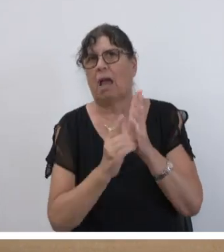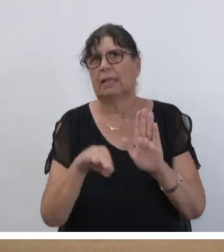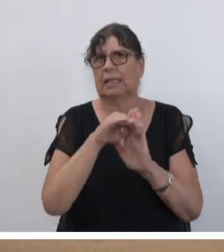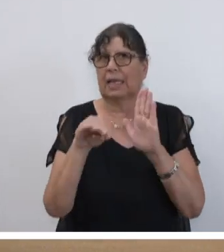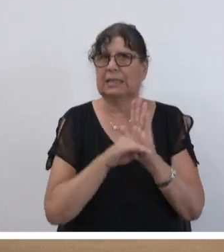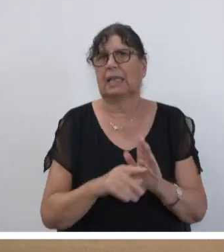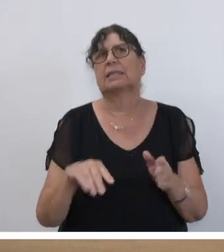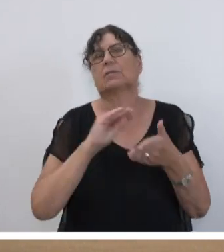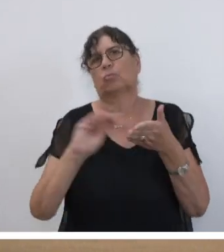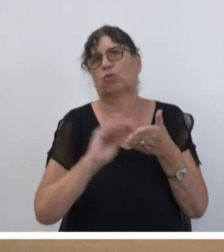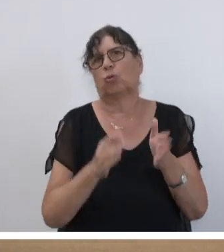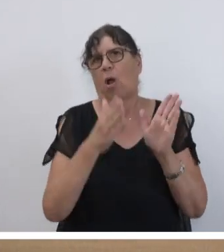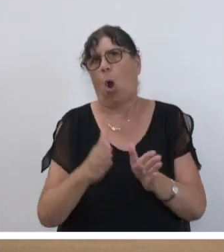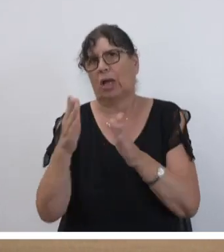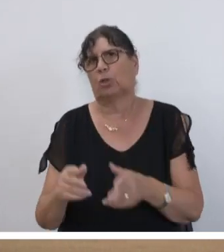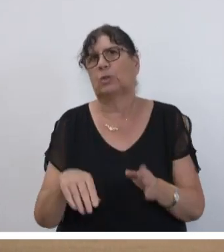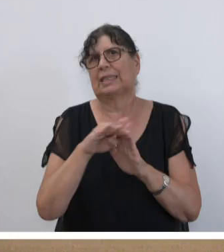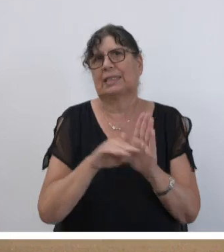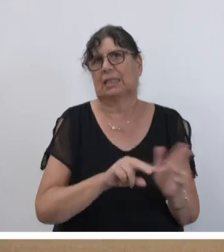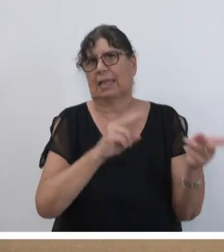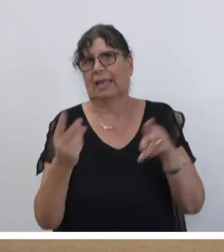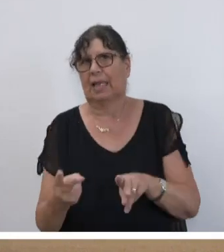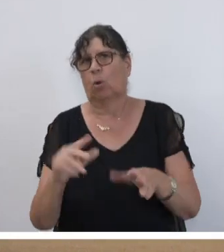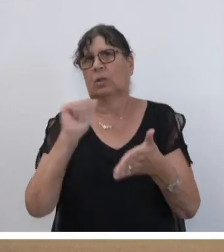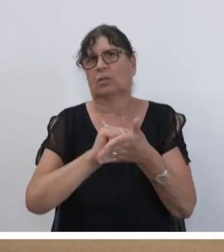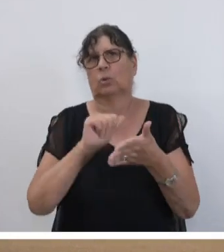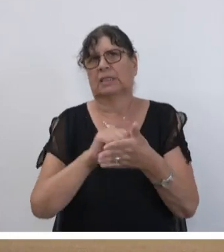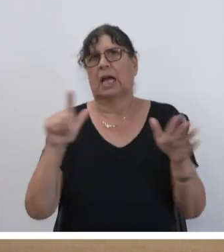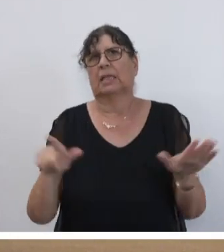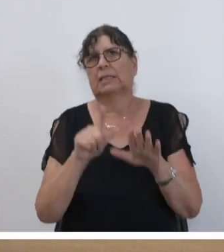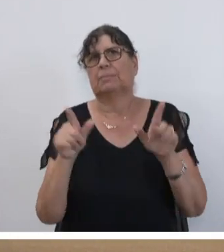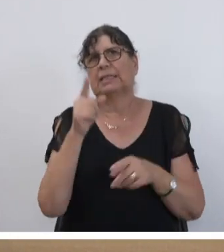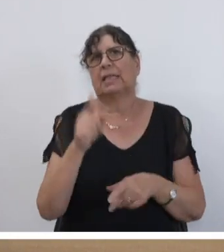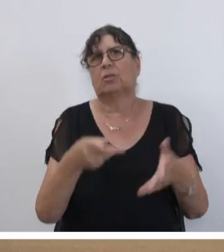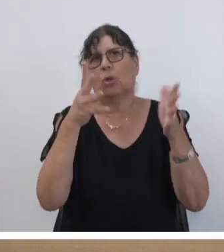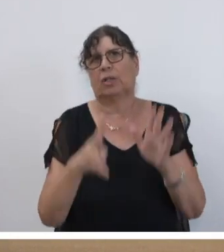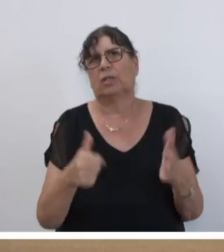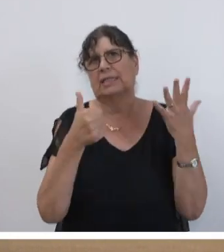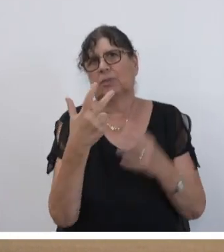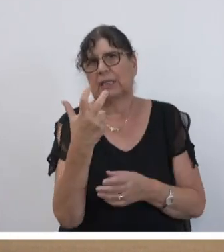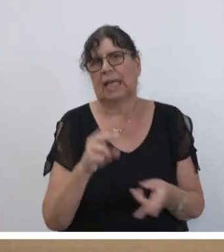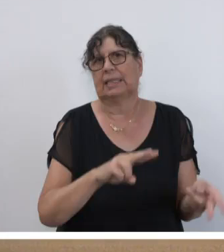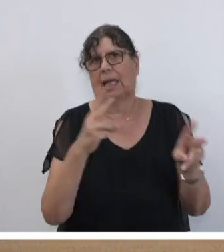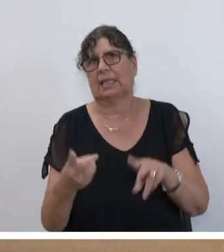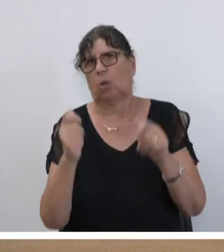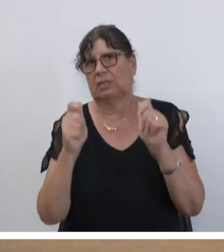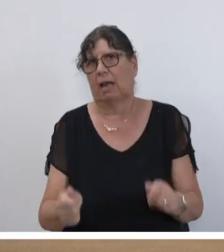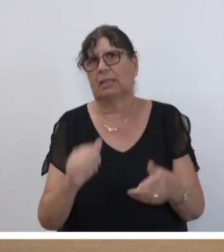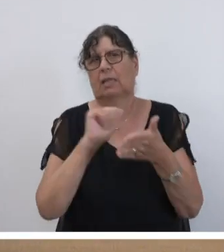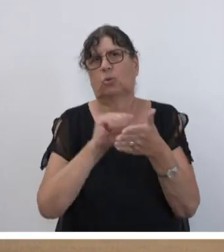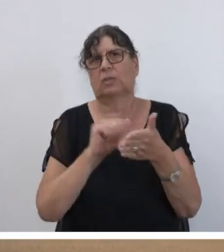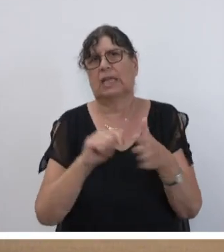Schulordnungsgesetzes, Drucksache 17-936 und Abänderungsantrag Drucksache 17